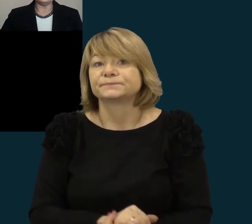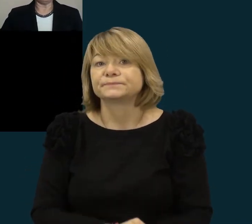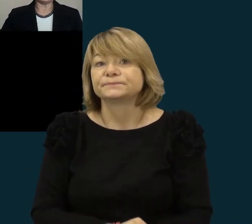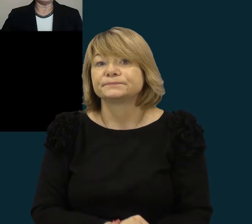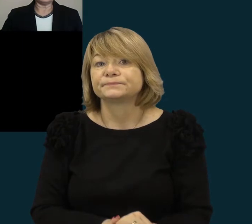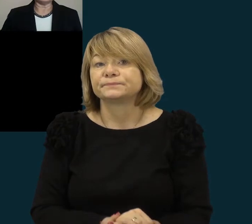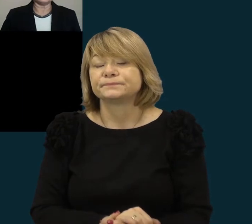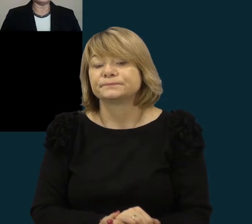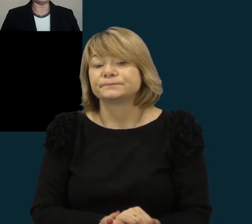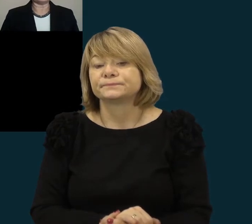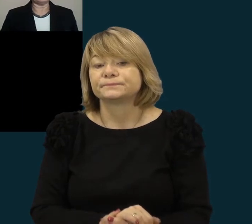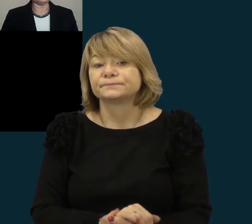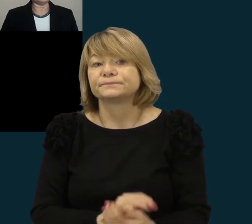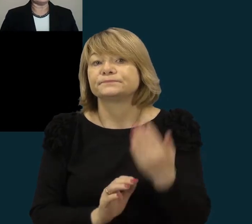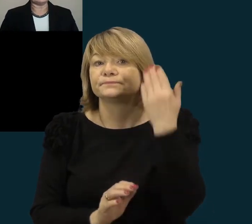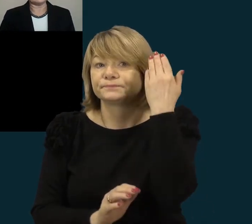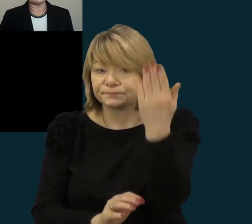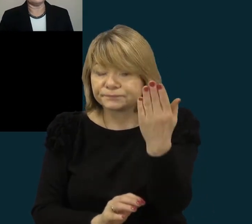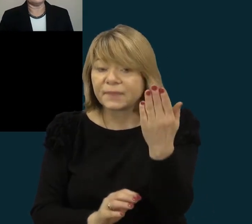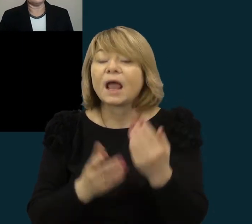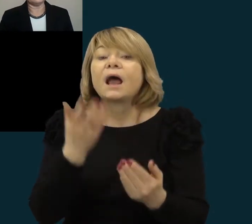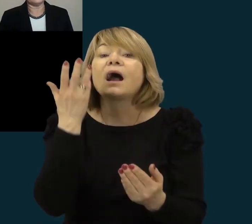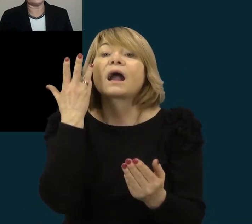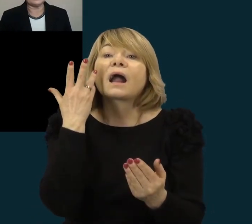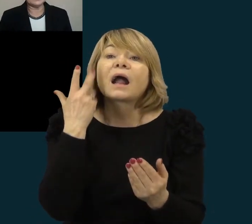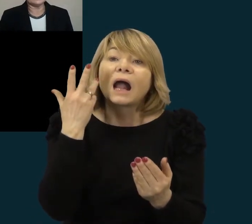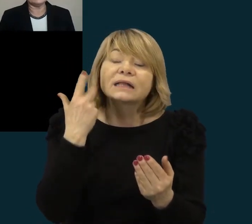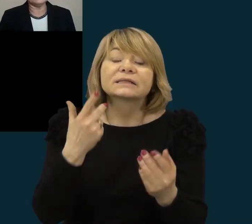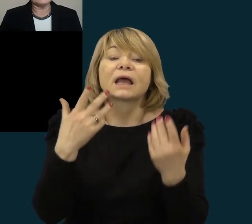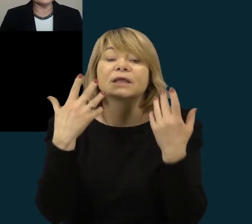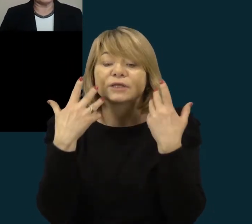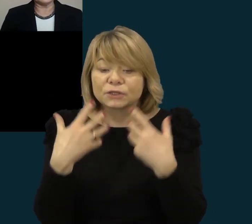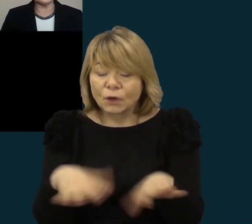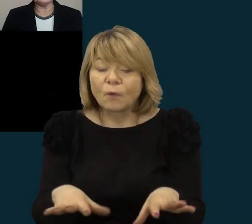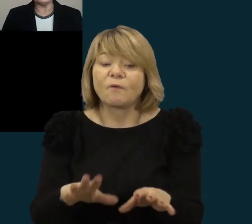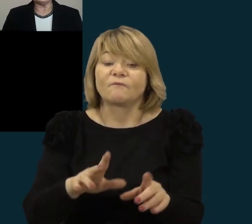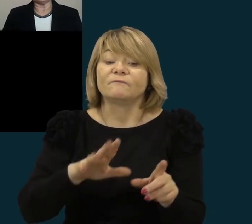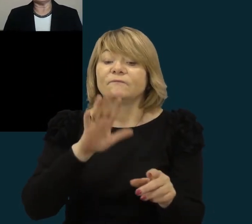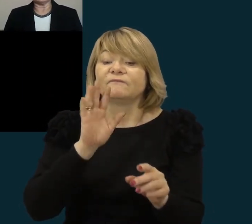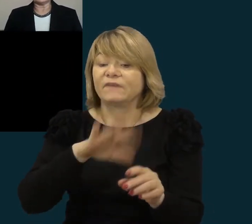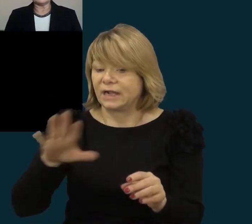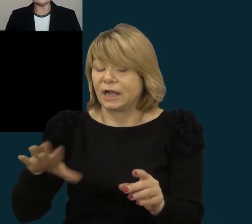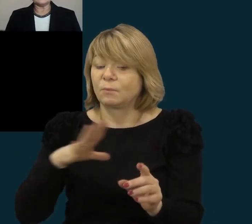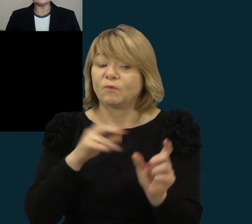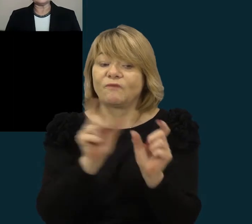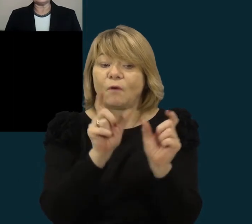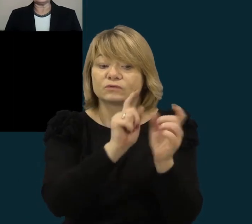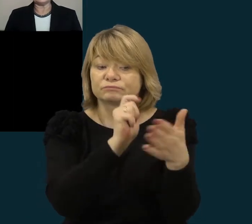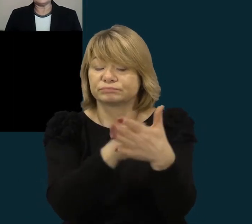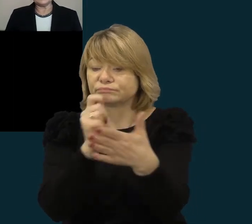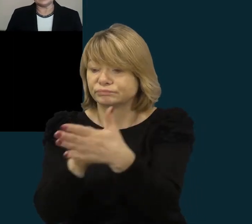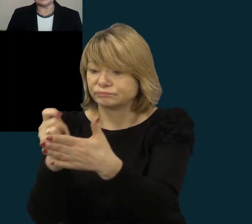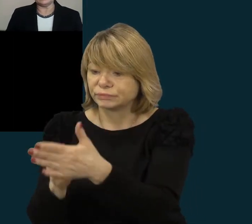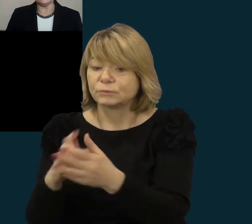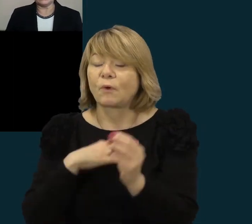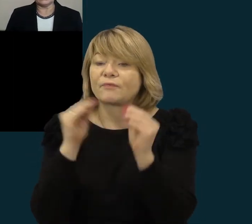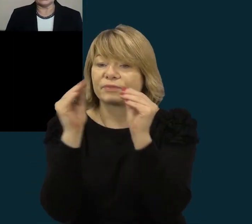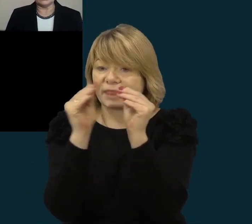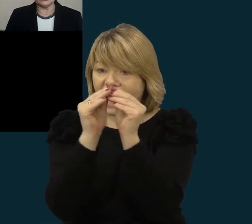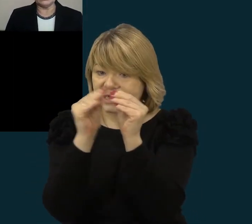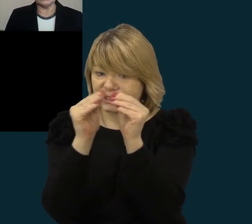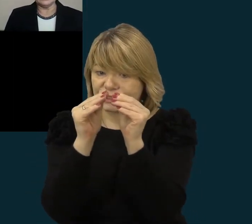Paskui, kada kiekvienas mokymis buvo gavęs užduoti surašyti dešimties